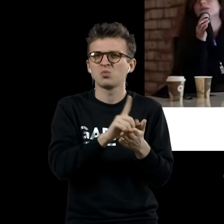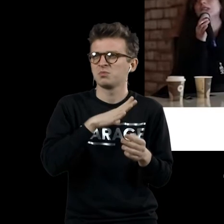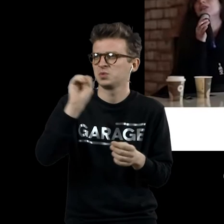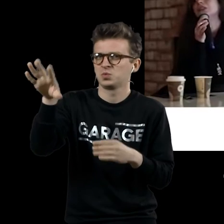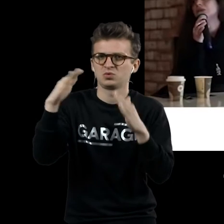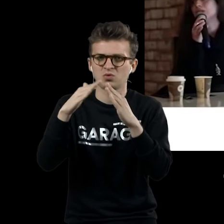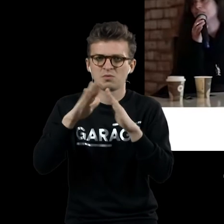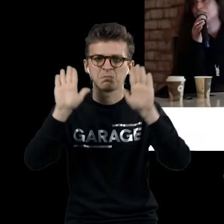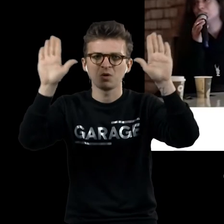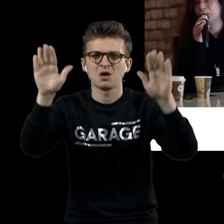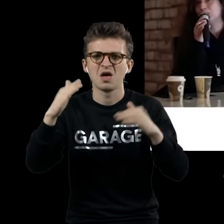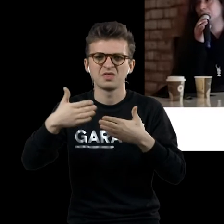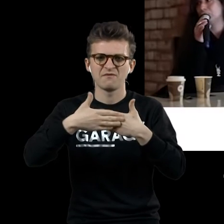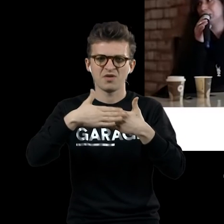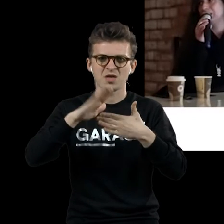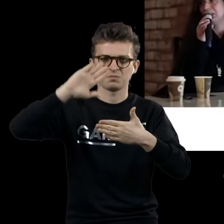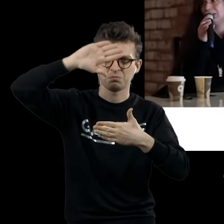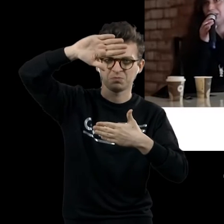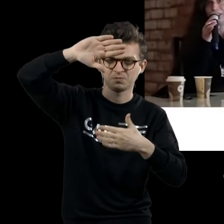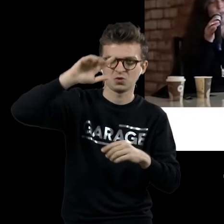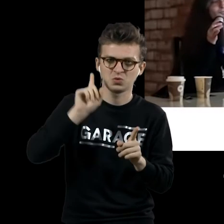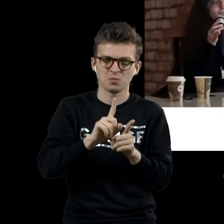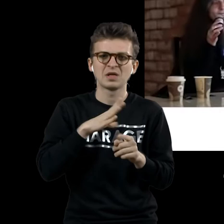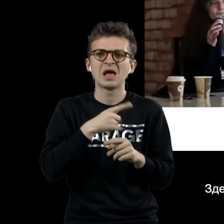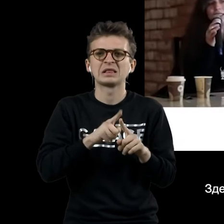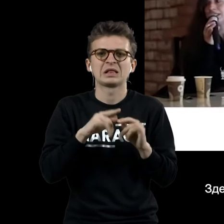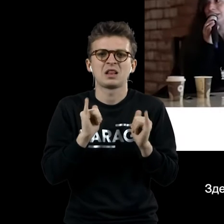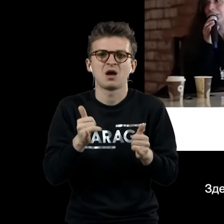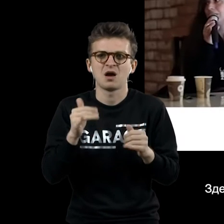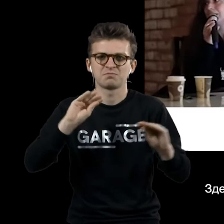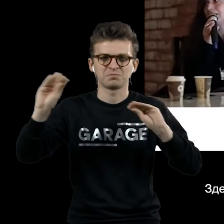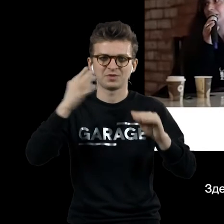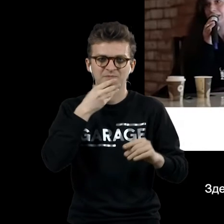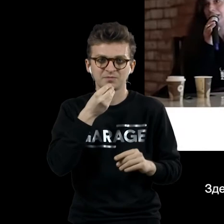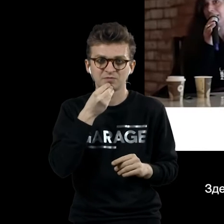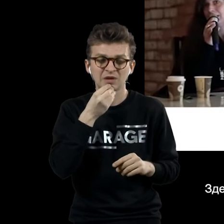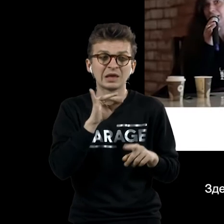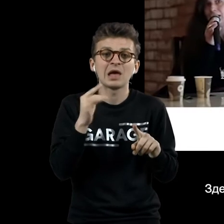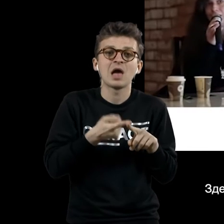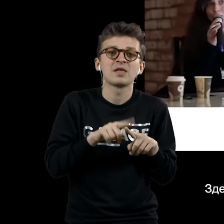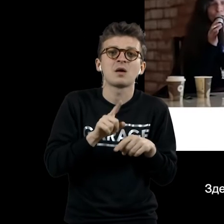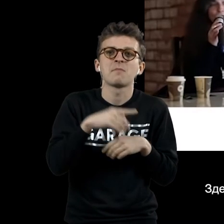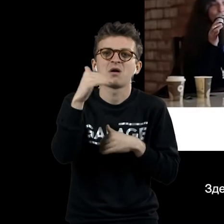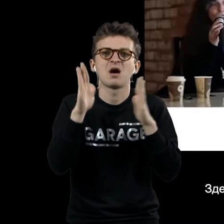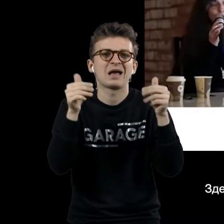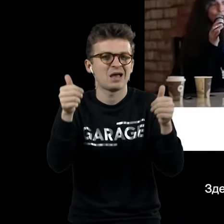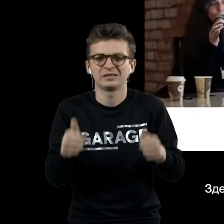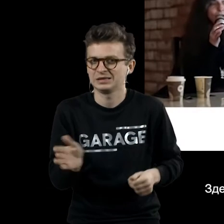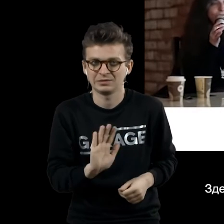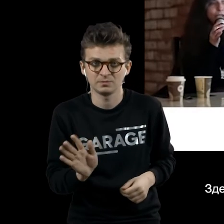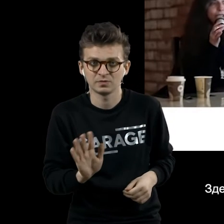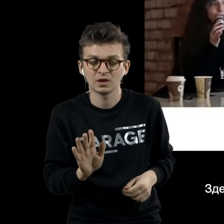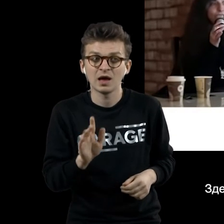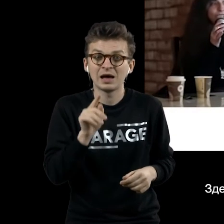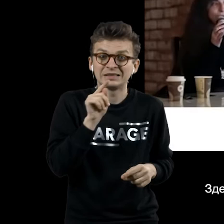висеть над дверью. То есть такое панно, которое делалось для интерьера. И она не совсем является картиной. То есть здесь уже